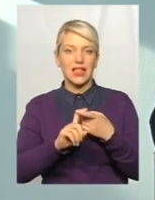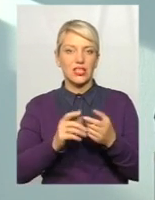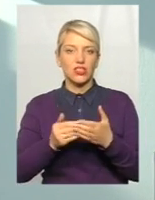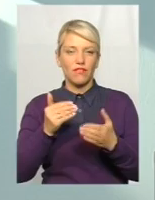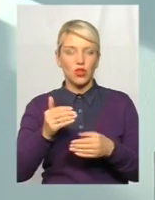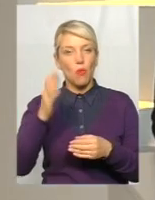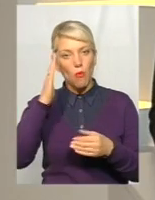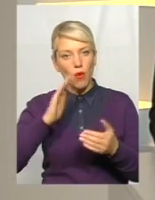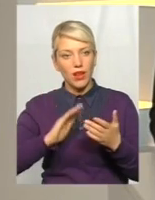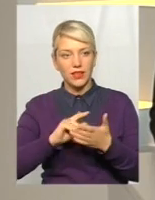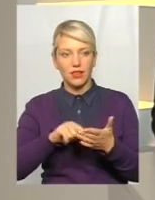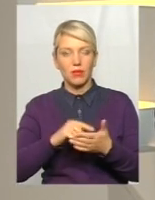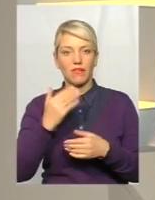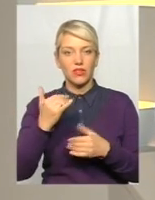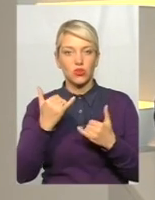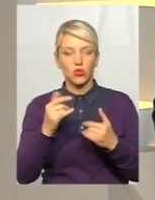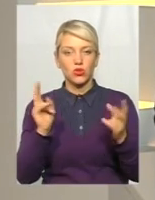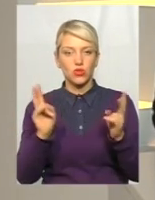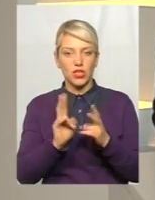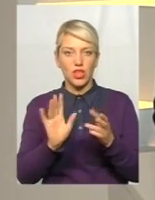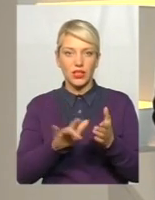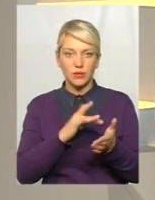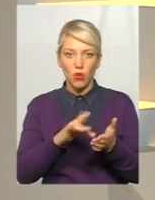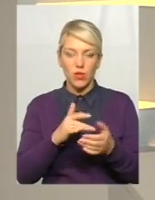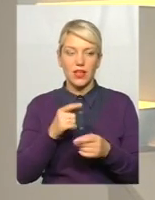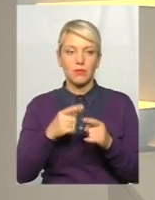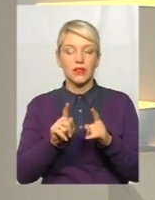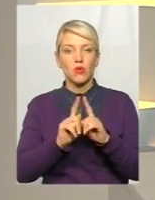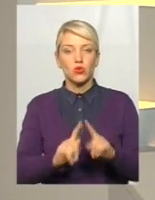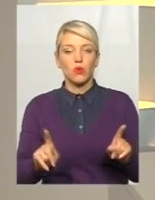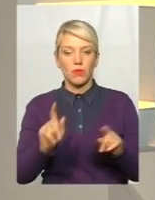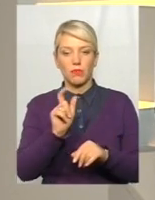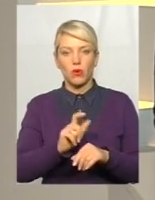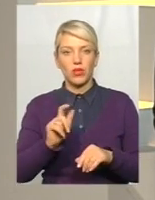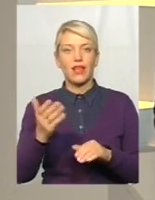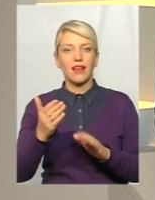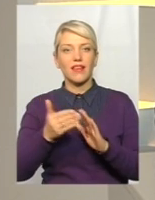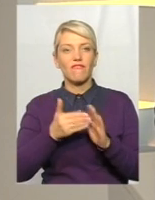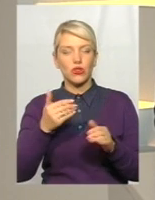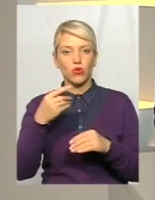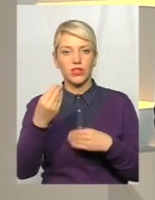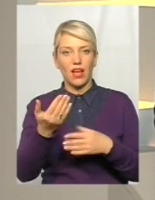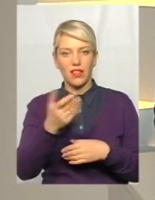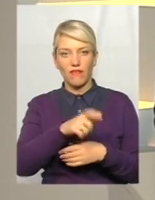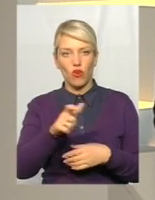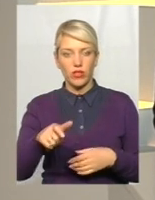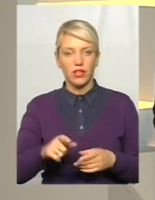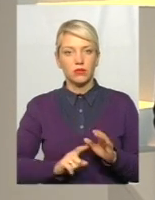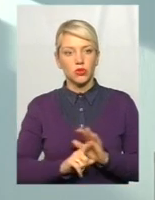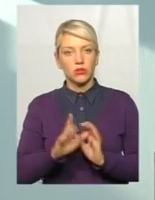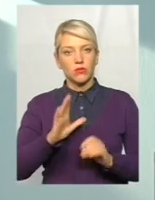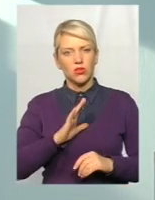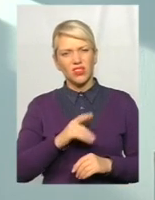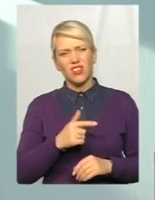Ви сьогодні зустрічались з бухгалтерами, цими особливими людьми. Який відгук вони вам дали? Спочатку було трошки такий